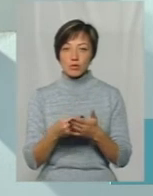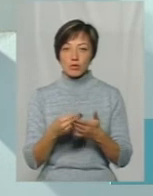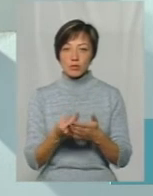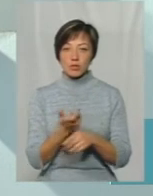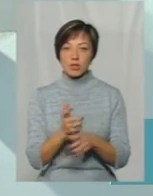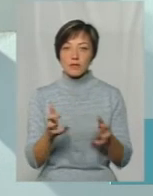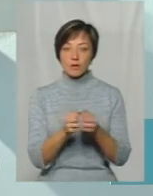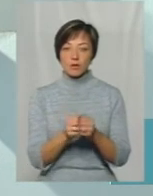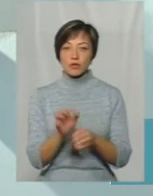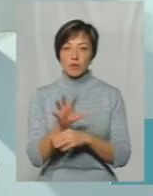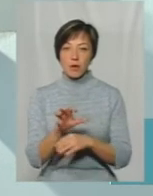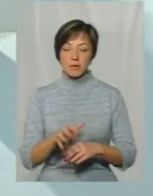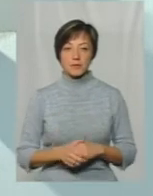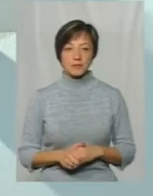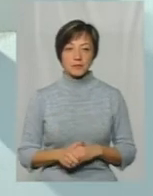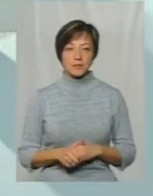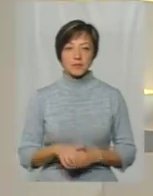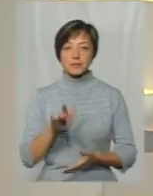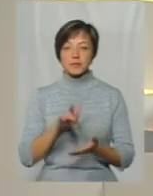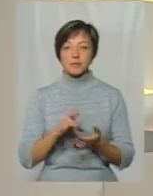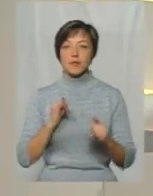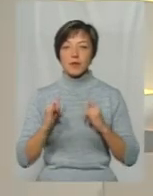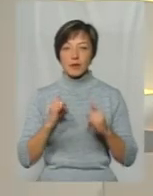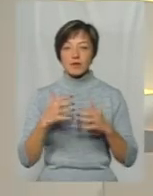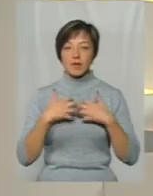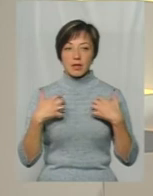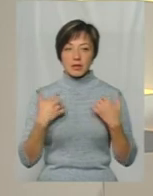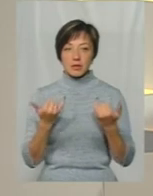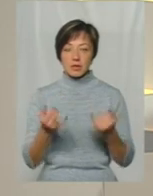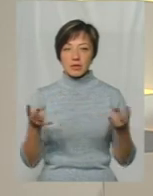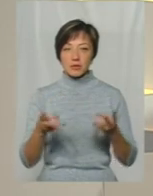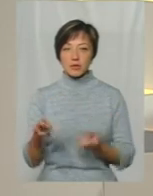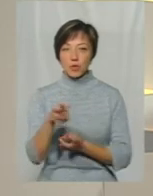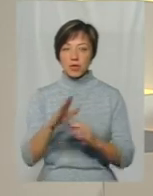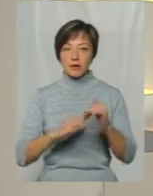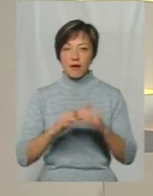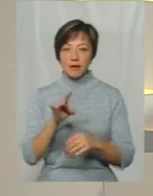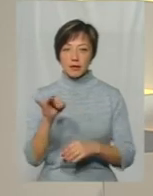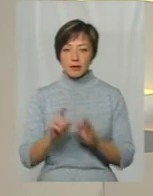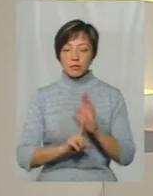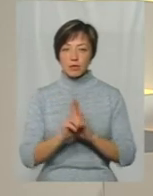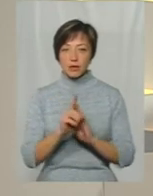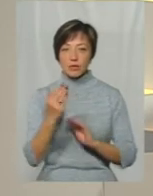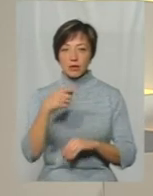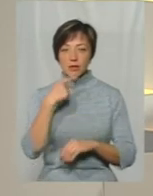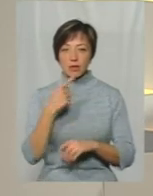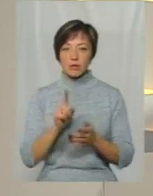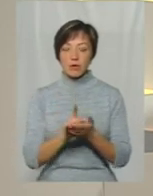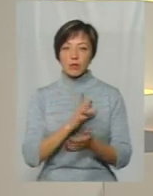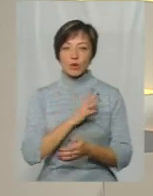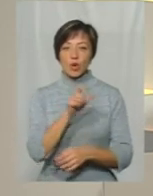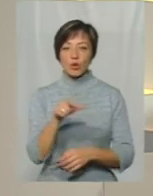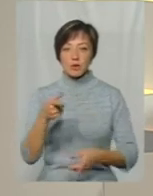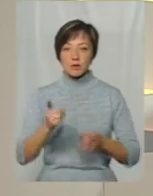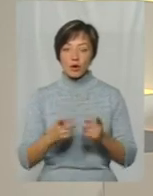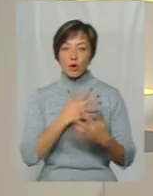відловлено собак В центр поводження з тваринами тепер треба шукати кадри І от на початку пані Олена казала, що це мають бути люди, які